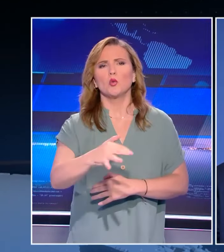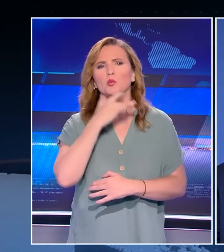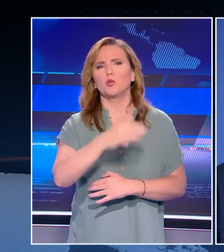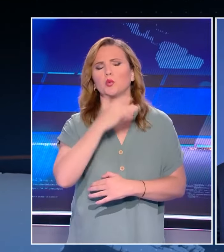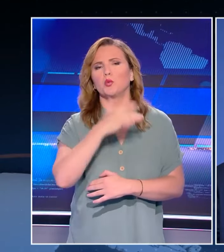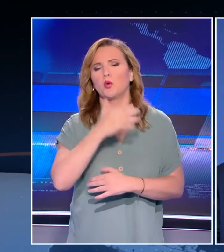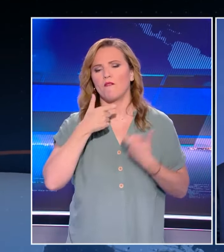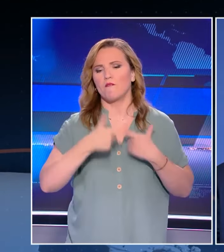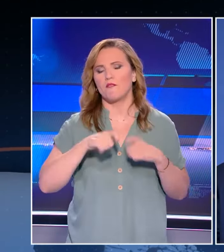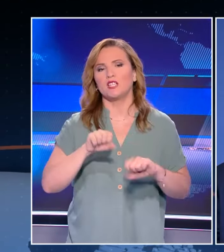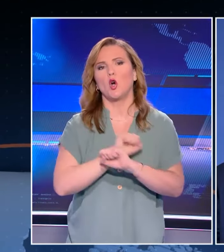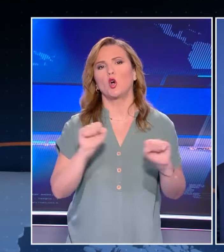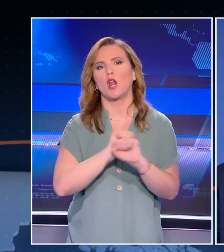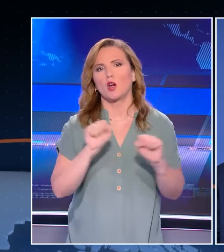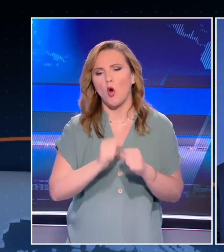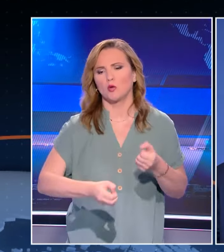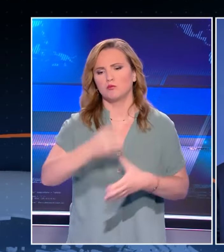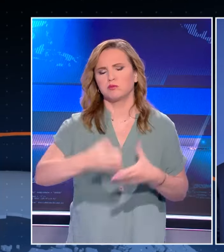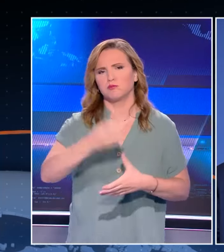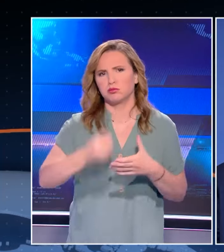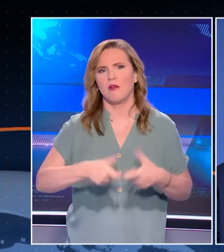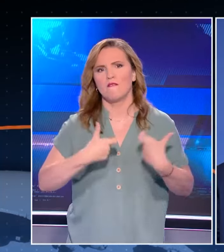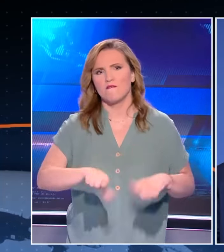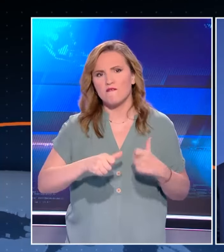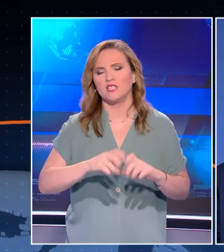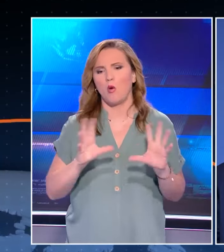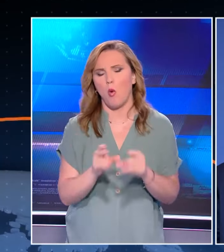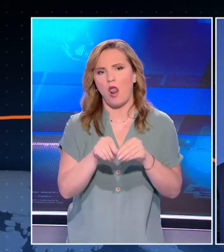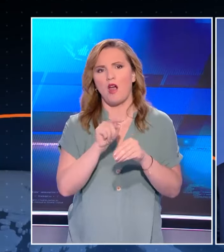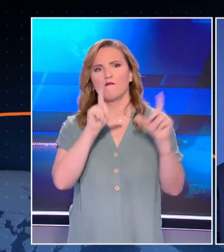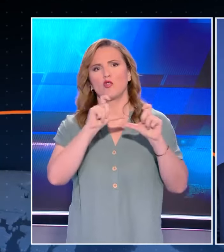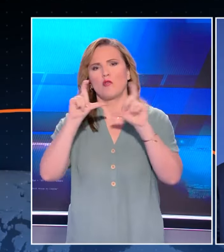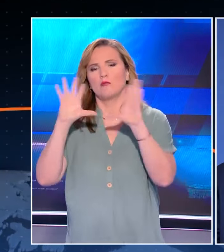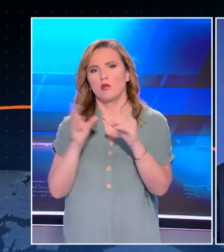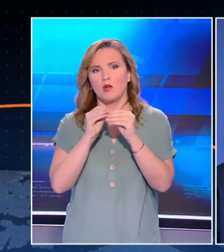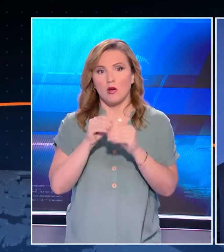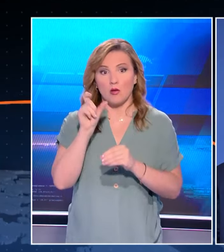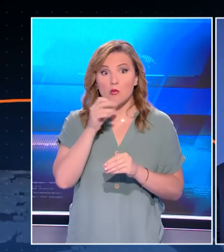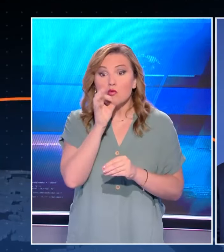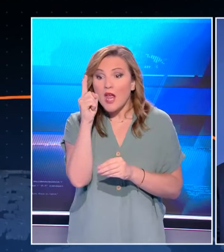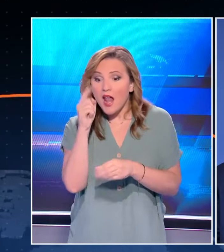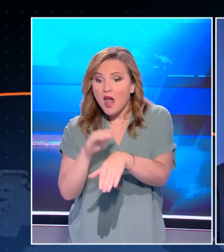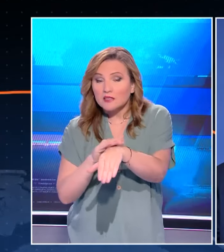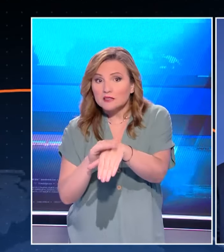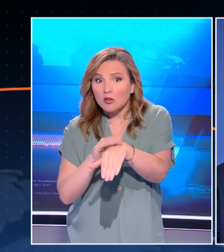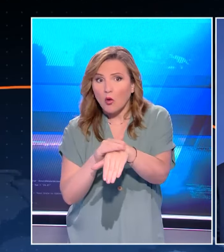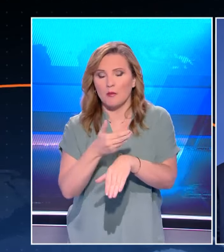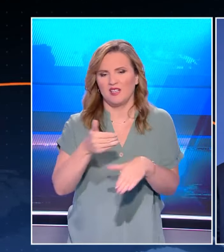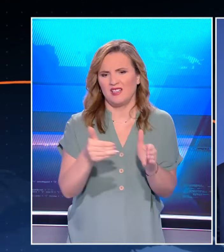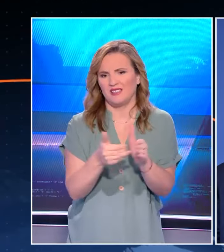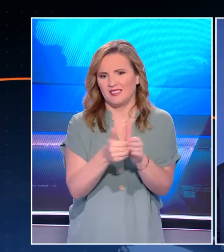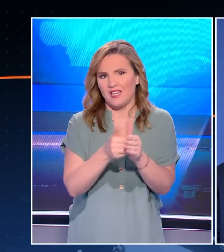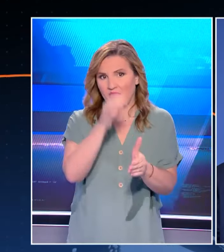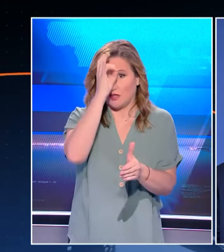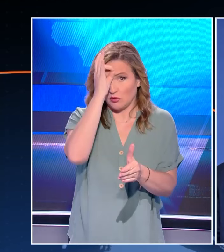σπάσει κάθε ρεκόρ αναρτήσεων, φωτογραφιών και βίντεο δεν αφιέρωσε ούτε λίγα λεπτά για να ζητήσει η αισθομία συγνώμη στους δεκάδες χιλιάδες